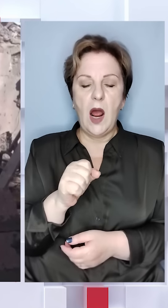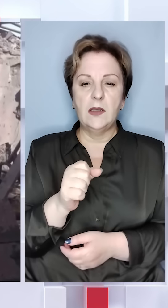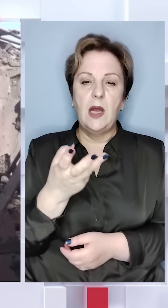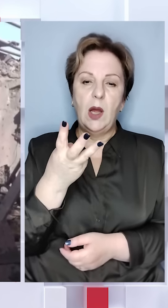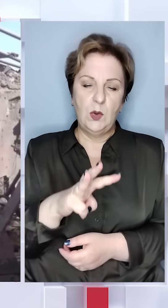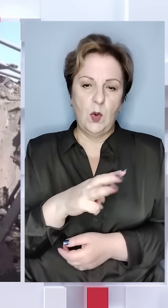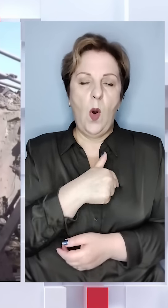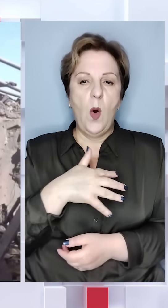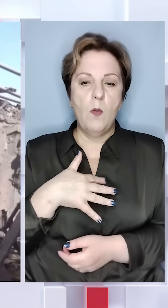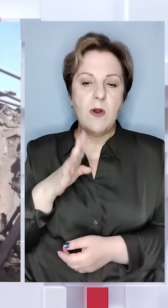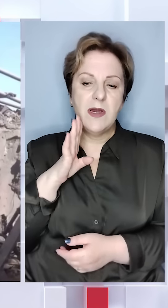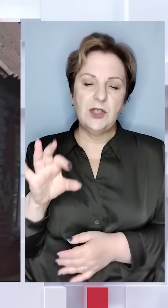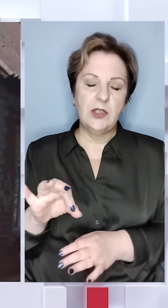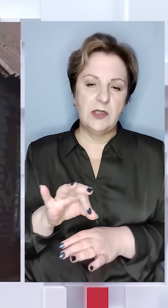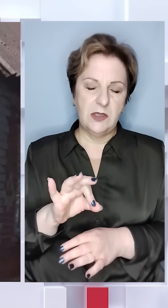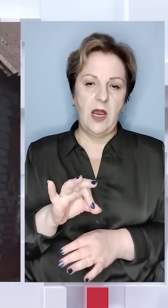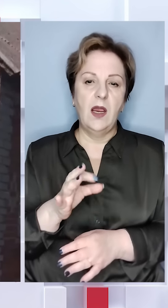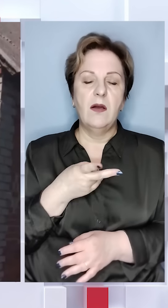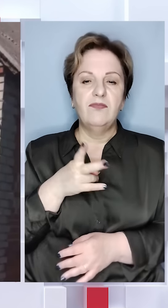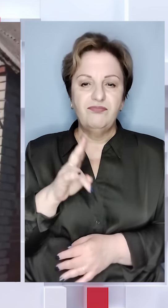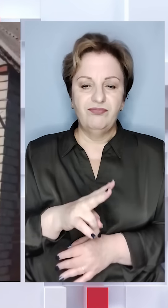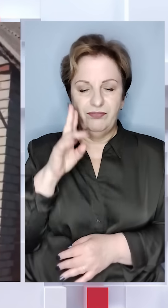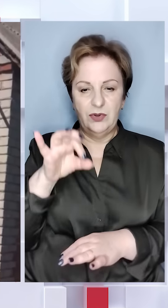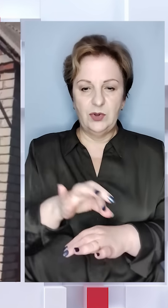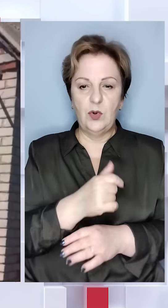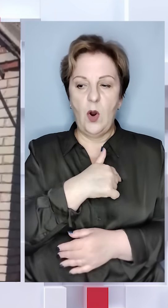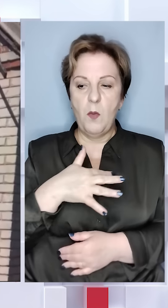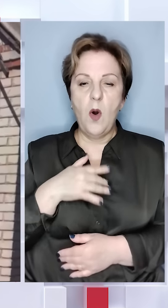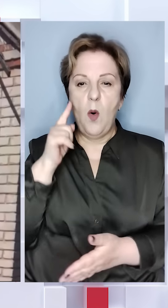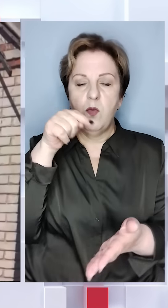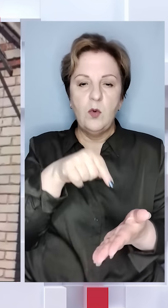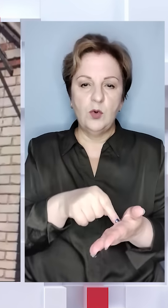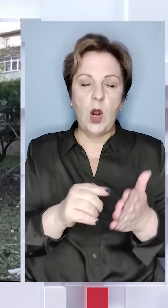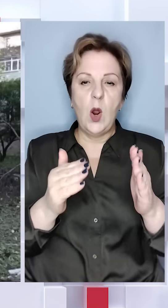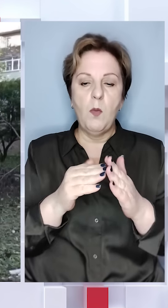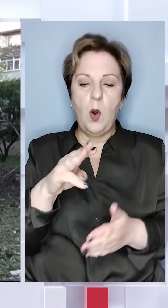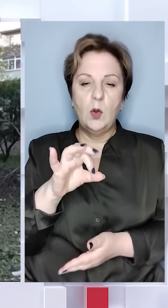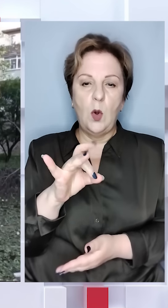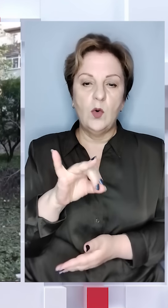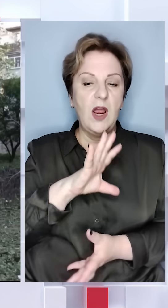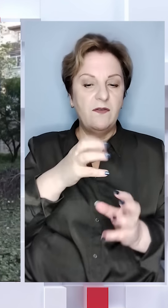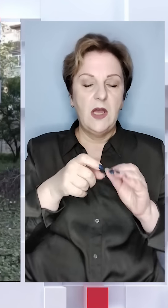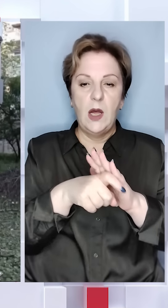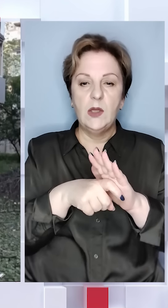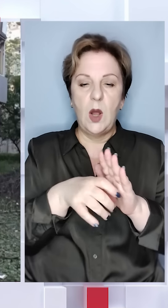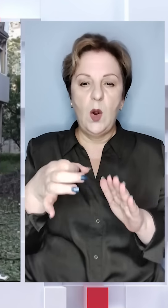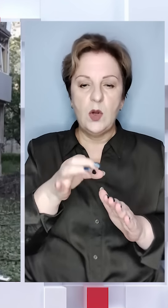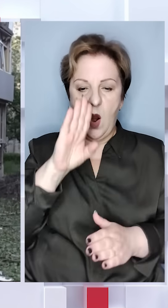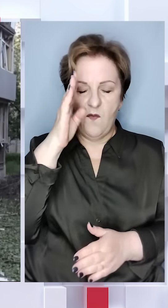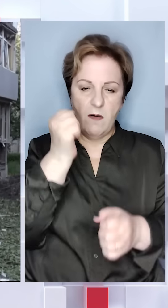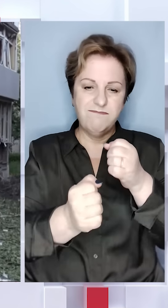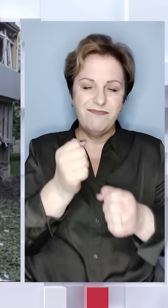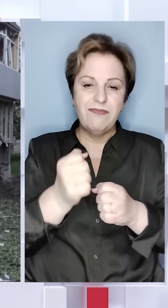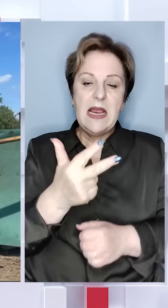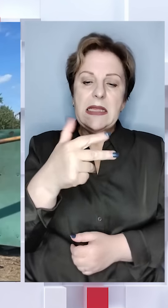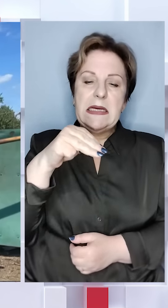Жінка загинула, чоловік поранений від влучання по будинку в Торецьку. Загалом по Донецькій області окупанти завдали